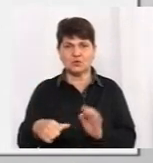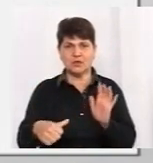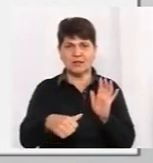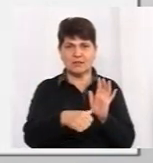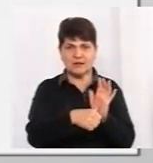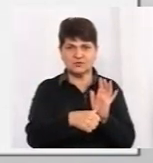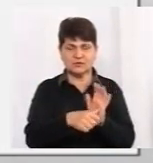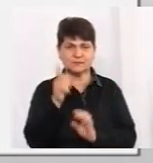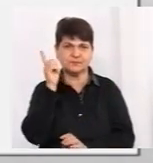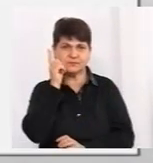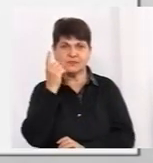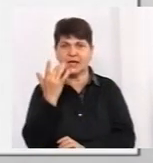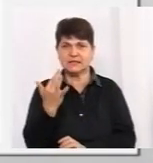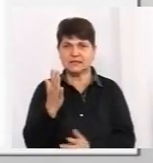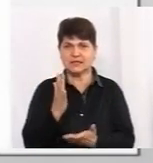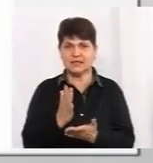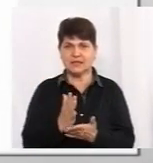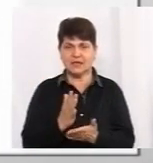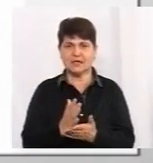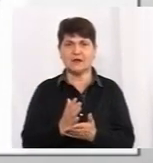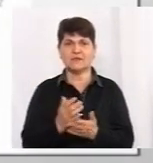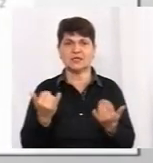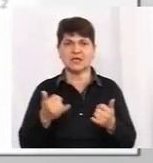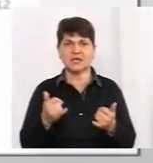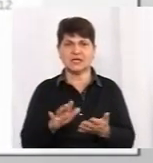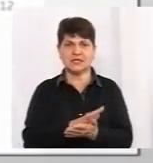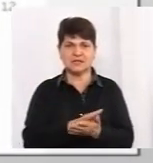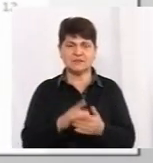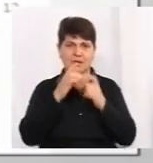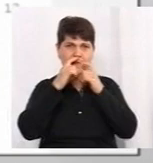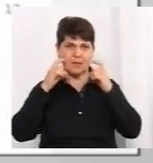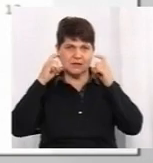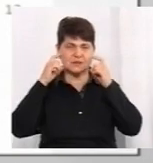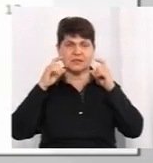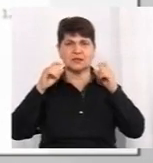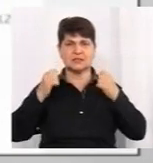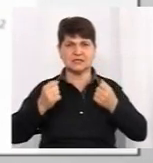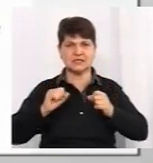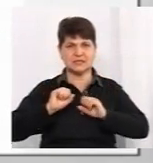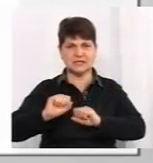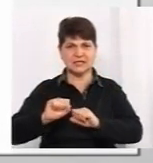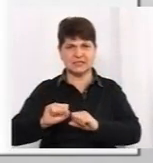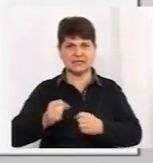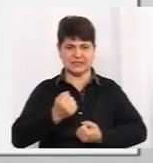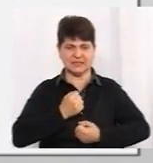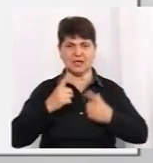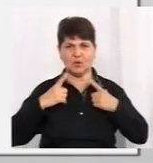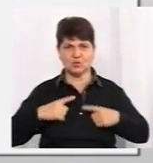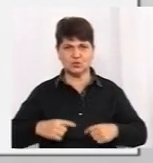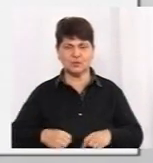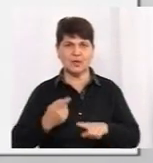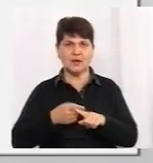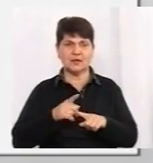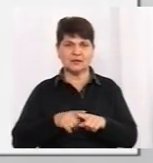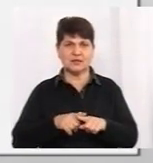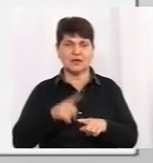наскільки там наявні маски, дезінфектори, захисні костюми. І, за даними цієї системи «Ю-контрол», у Вінницькій